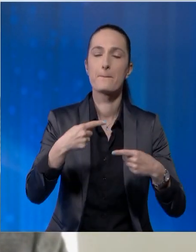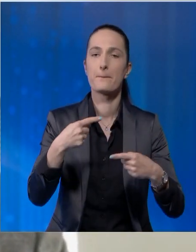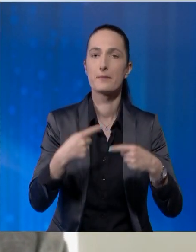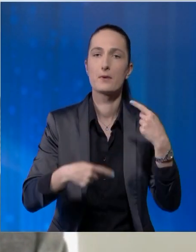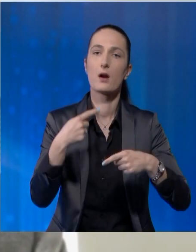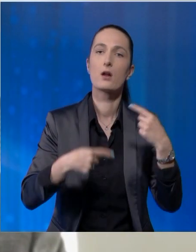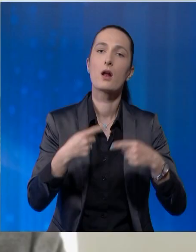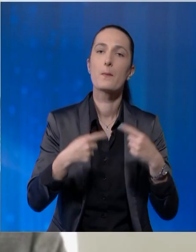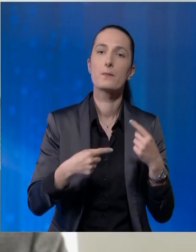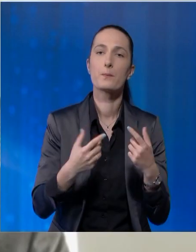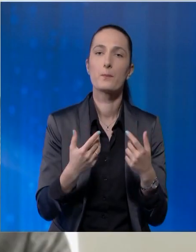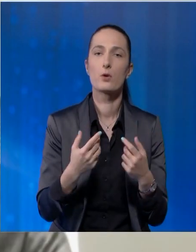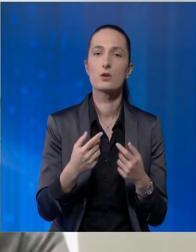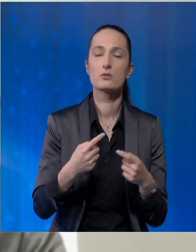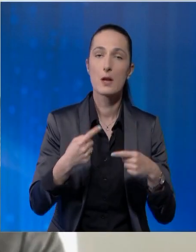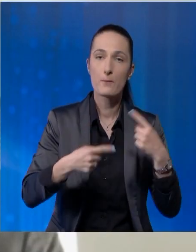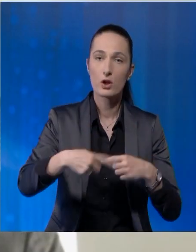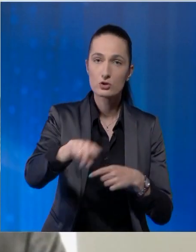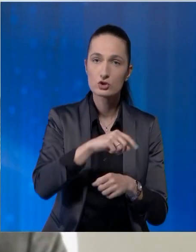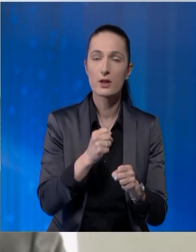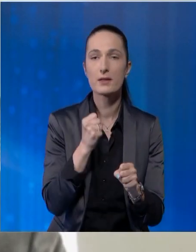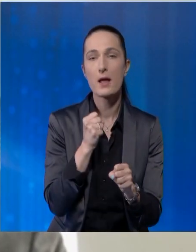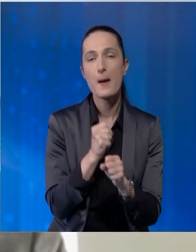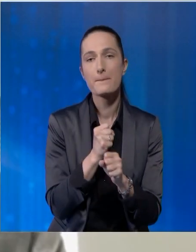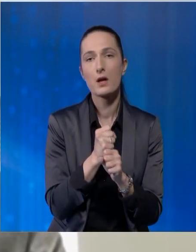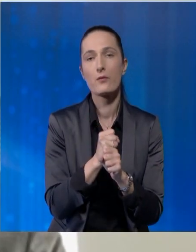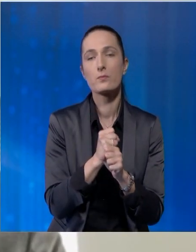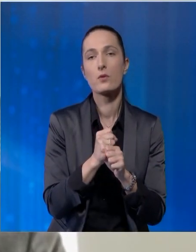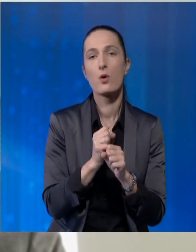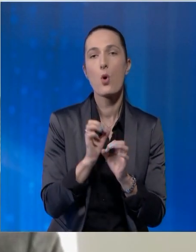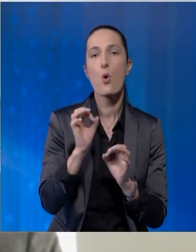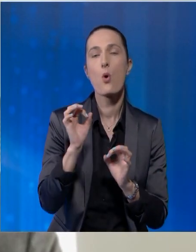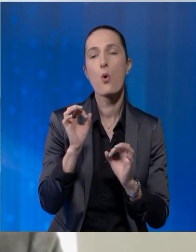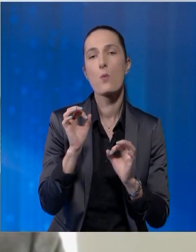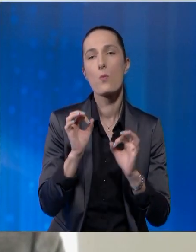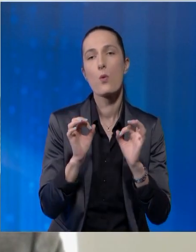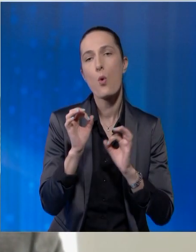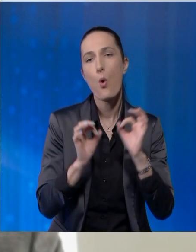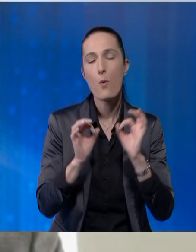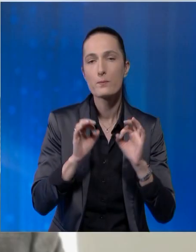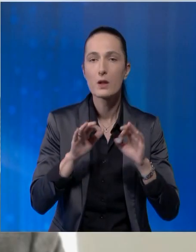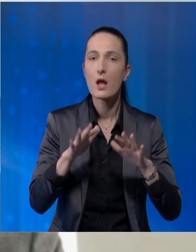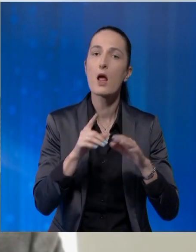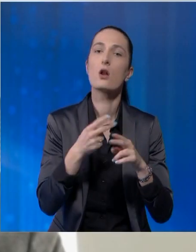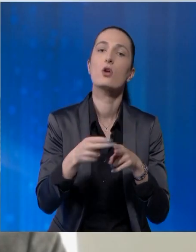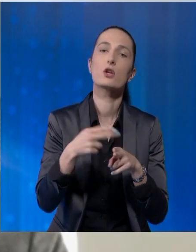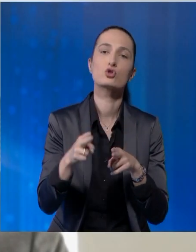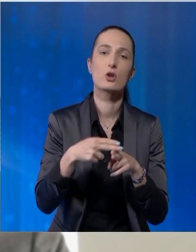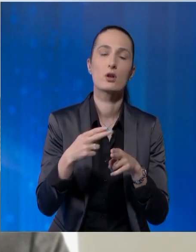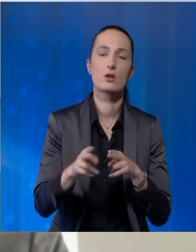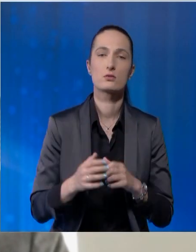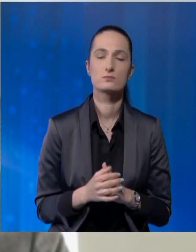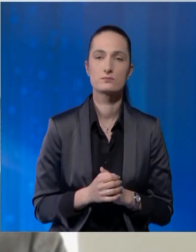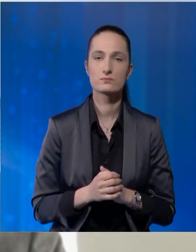doći do demokratskog pritiska od dozvo prema gore, prema svojim političarima, da sjednu za sto i naprave